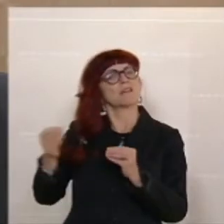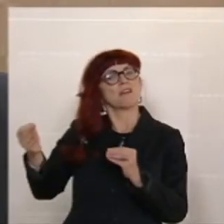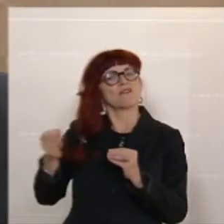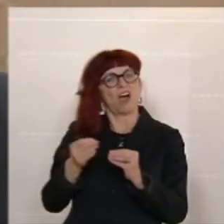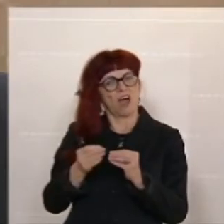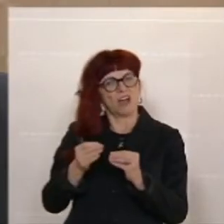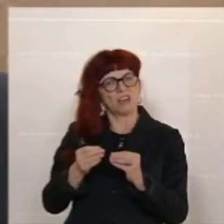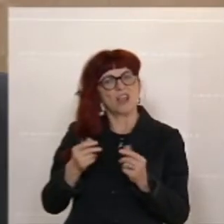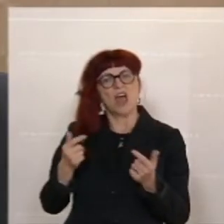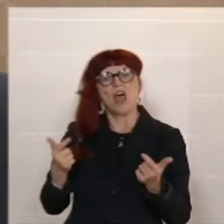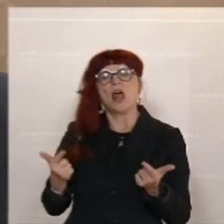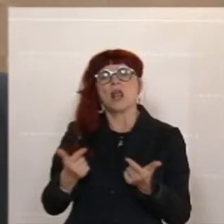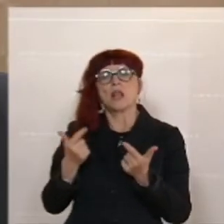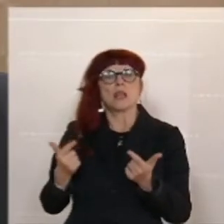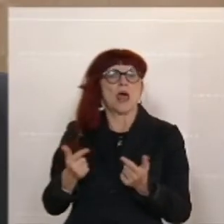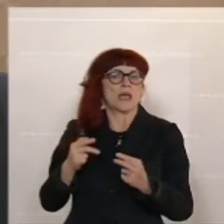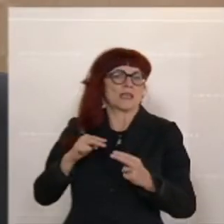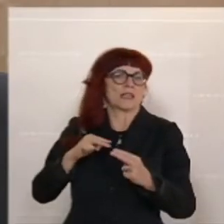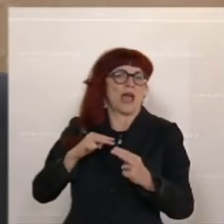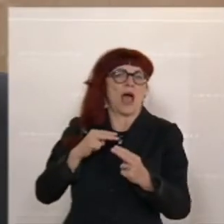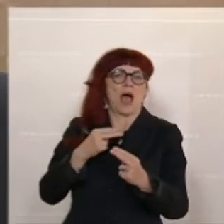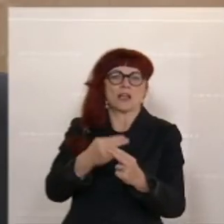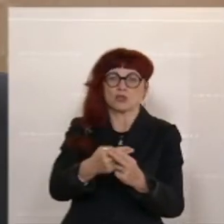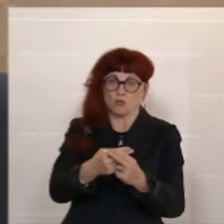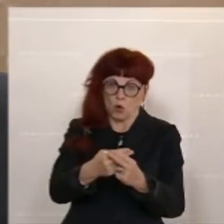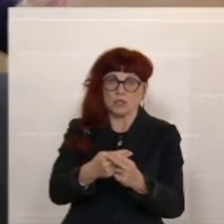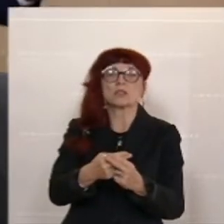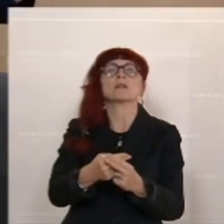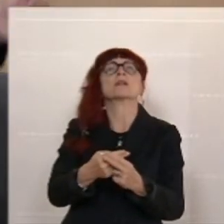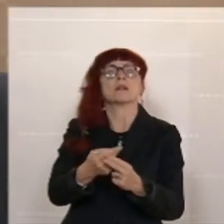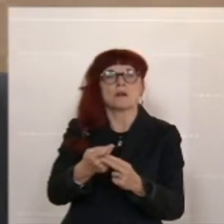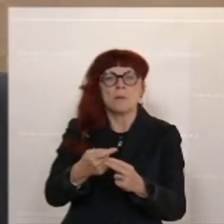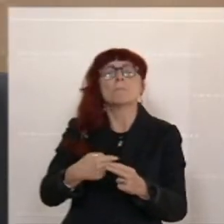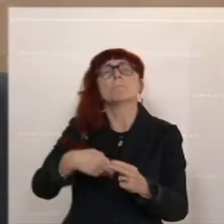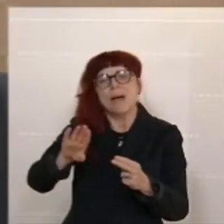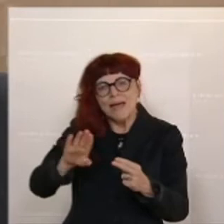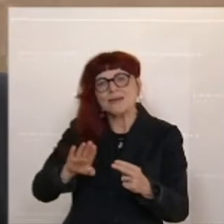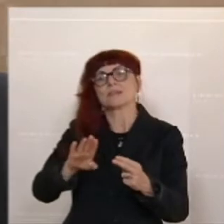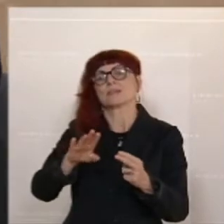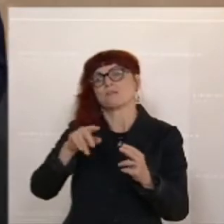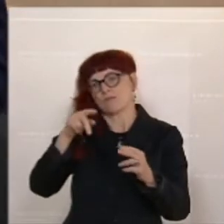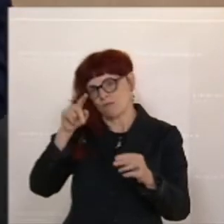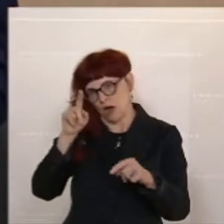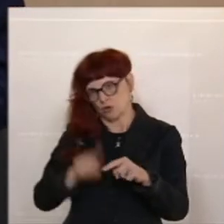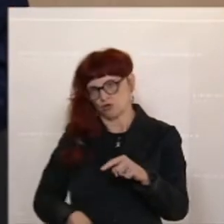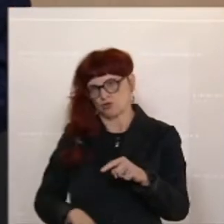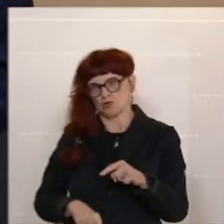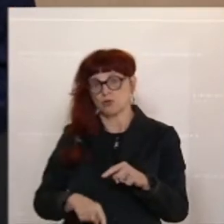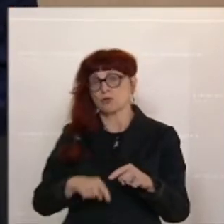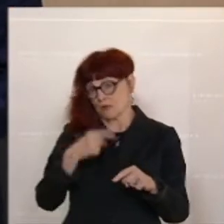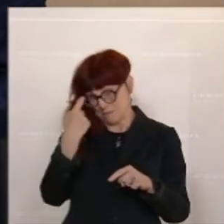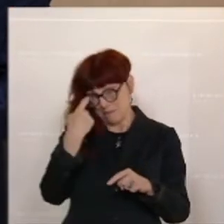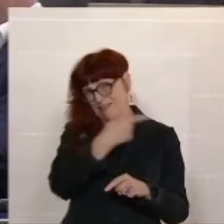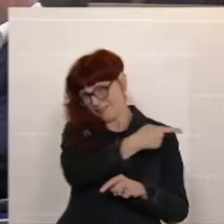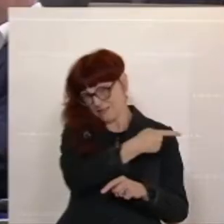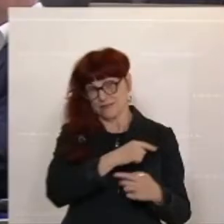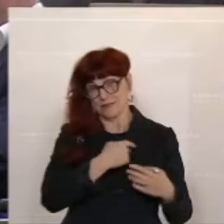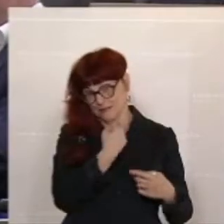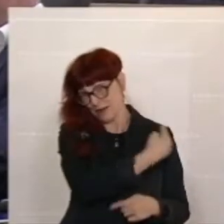leichte Antworten, die in der Regel falsch sind. Er hat wohl Sie dabei gemeint, wenn es um die Problemlösung geht.